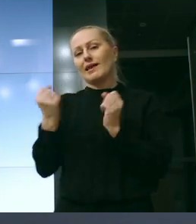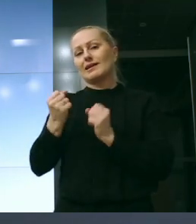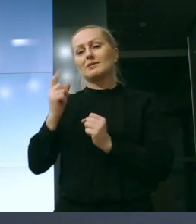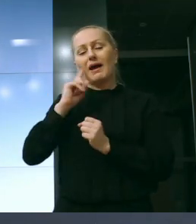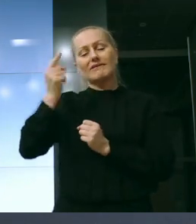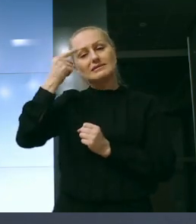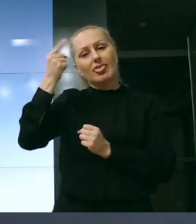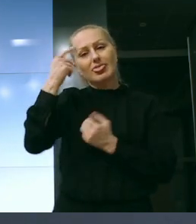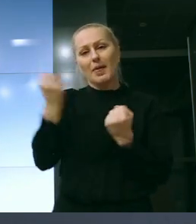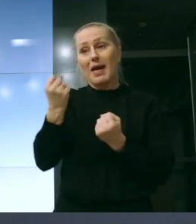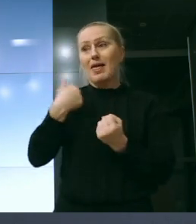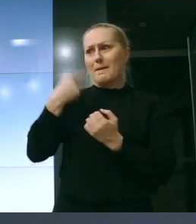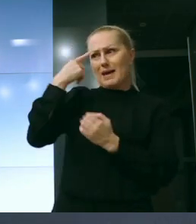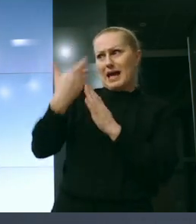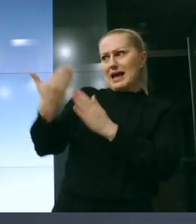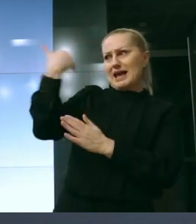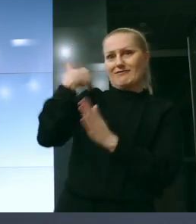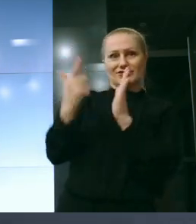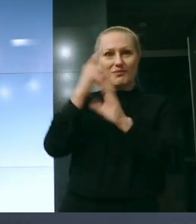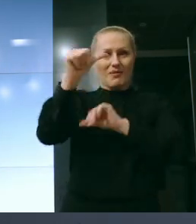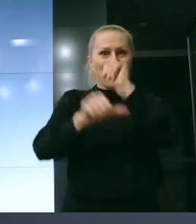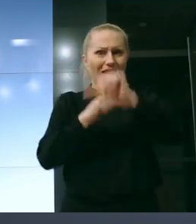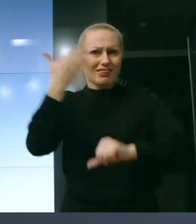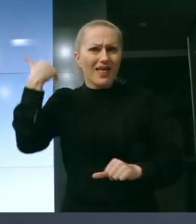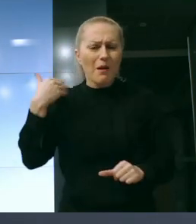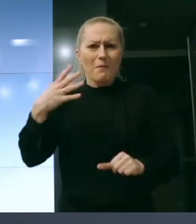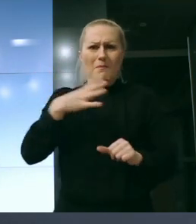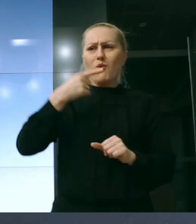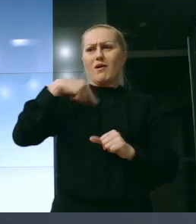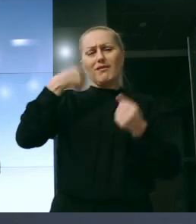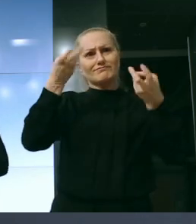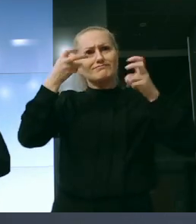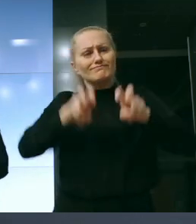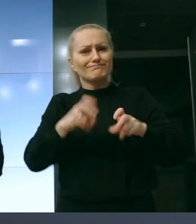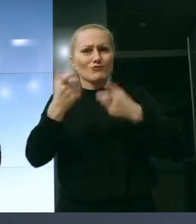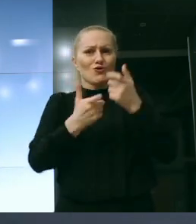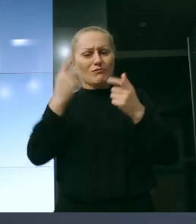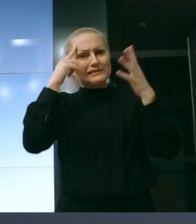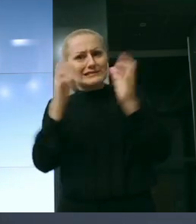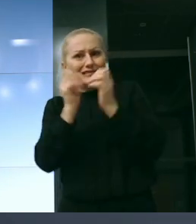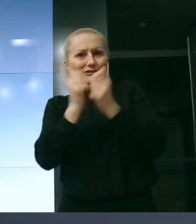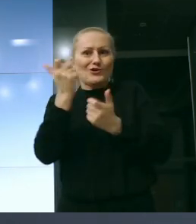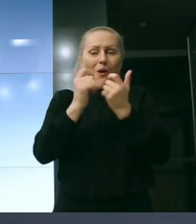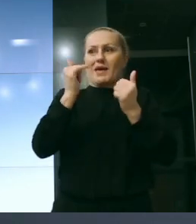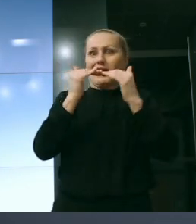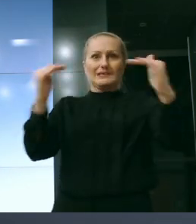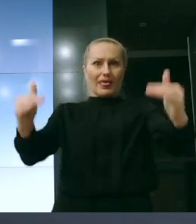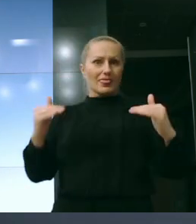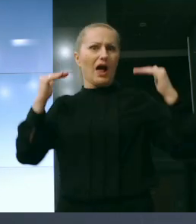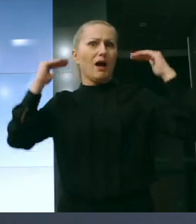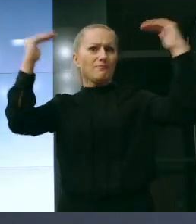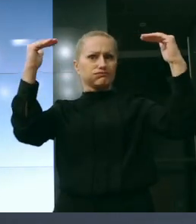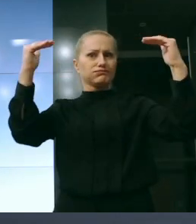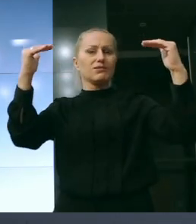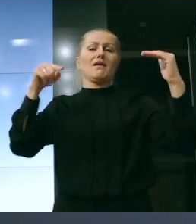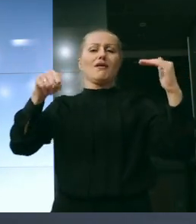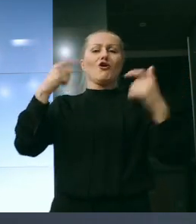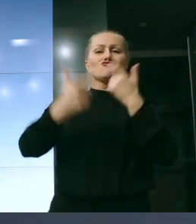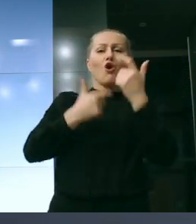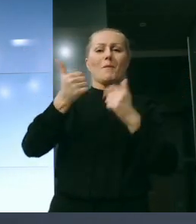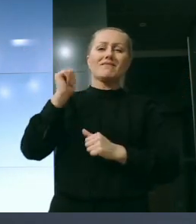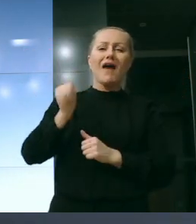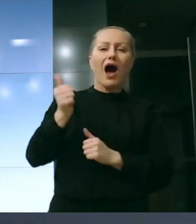lat temu, kiedy siadaliśmy do stołu i wymyślaliśmy inicjatywę, która miała na celu podnoszenie standardów i